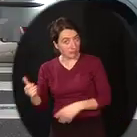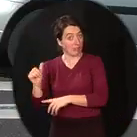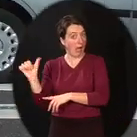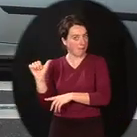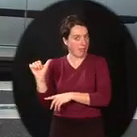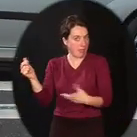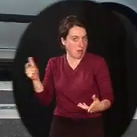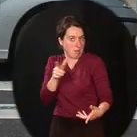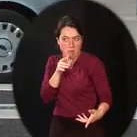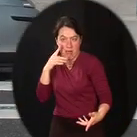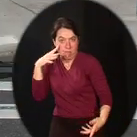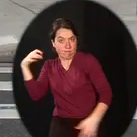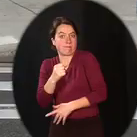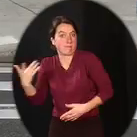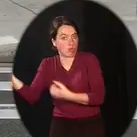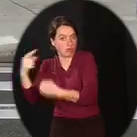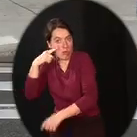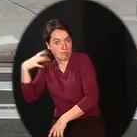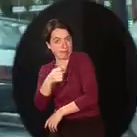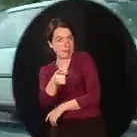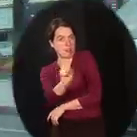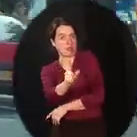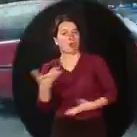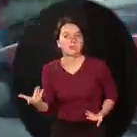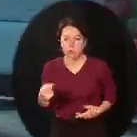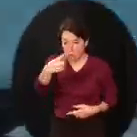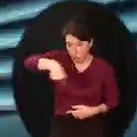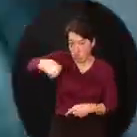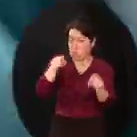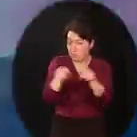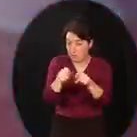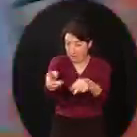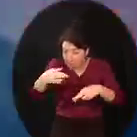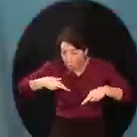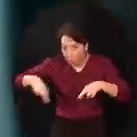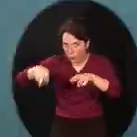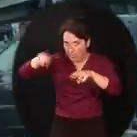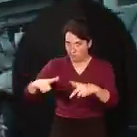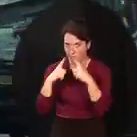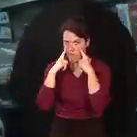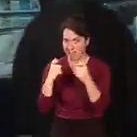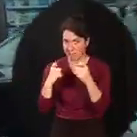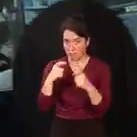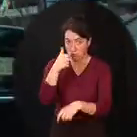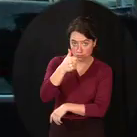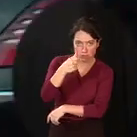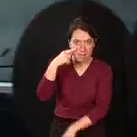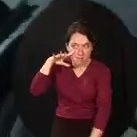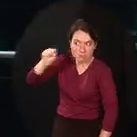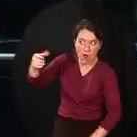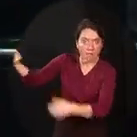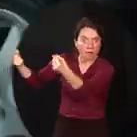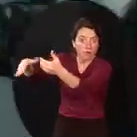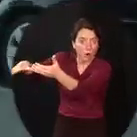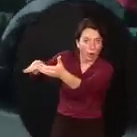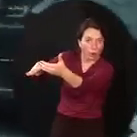Ahmed n'est pas visible. Et pour vous, c'est pareil. Dans la rue, il faut que vous soyez très concentré et vigilant. Éloignez-vous des véhicules qui manœuvrent.